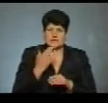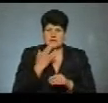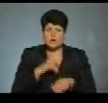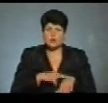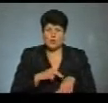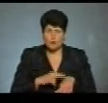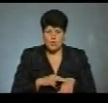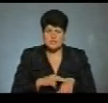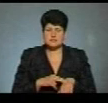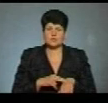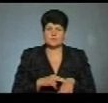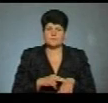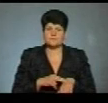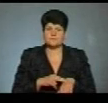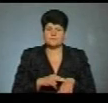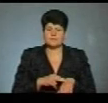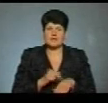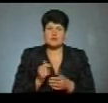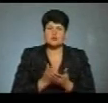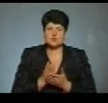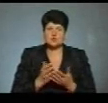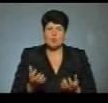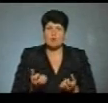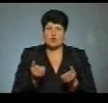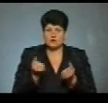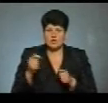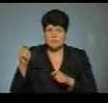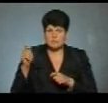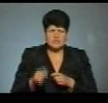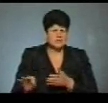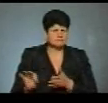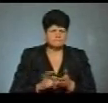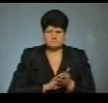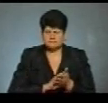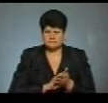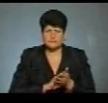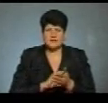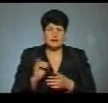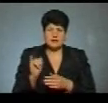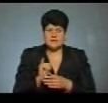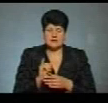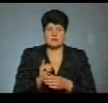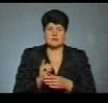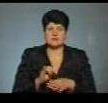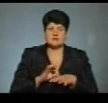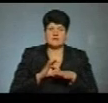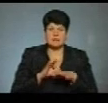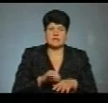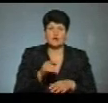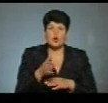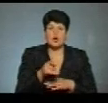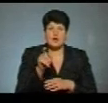поліцію і службу порятунку, яка під'їхала Мітєво практично, і Єгер завів до того рибака,